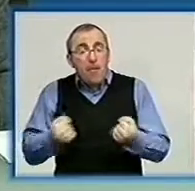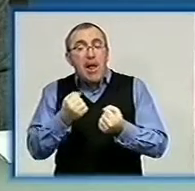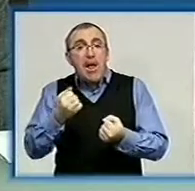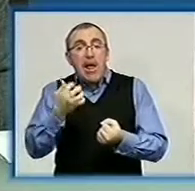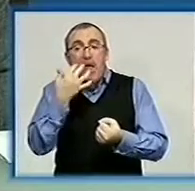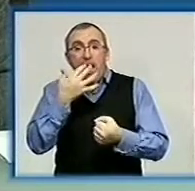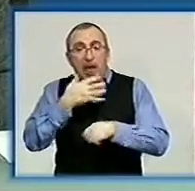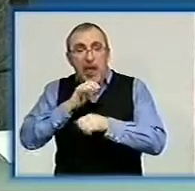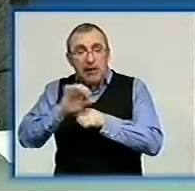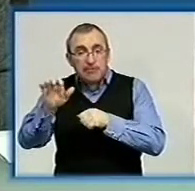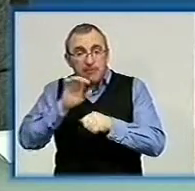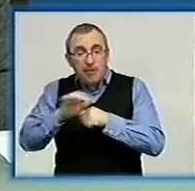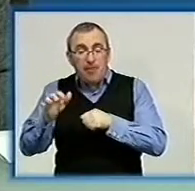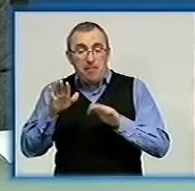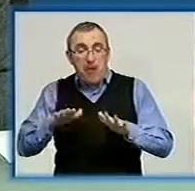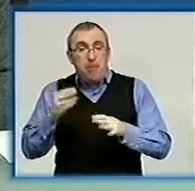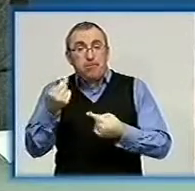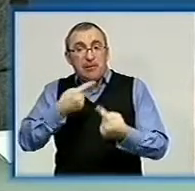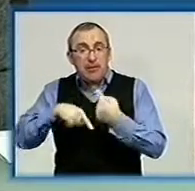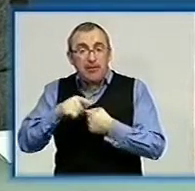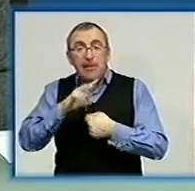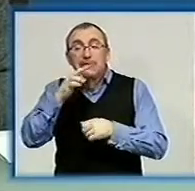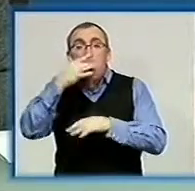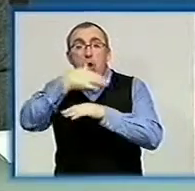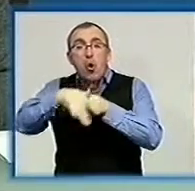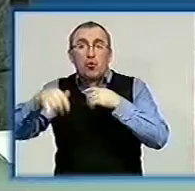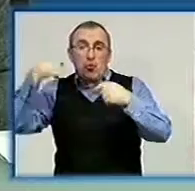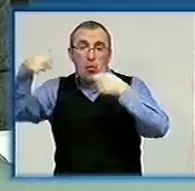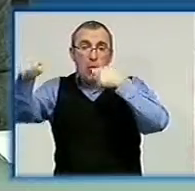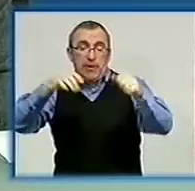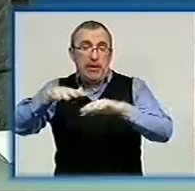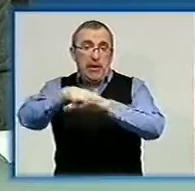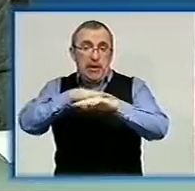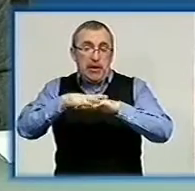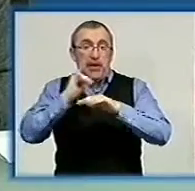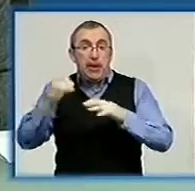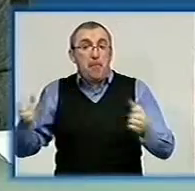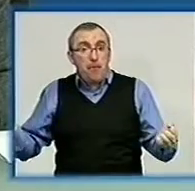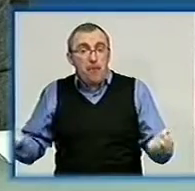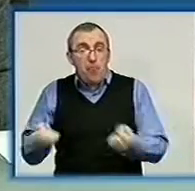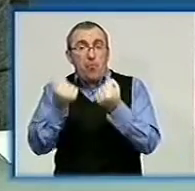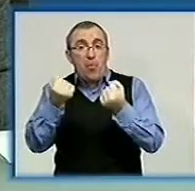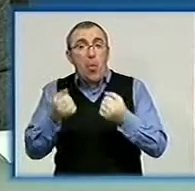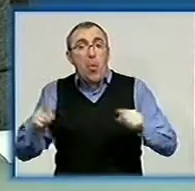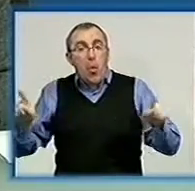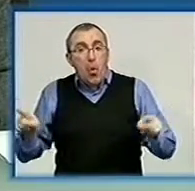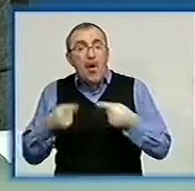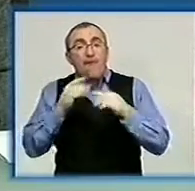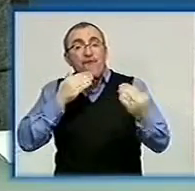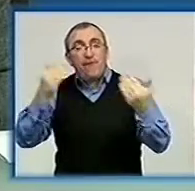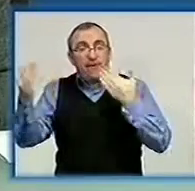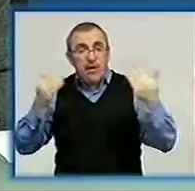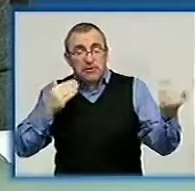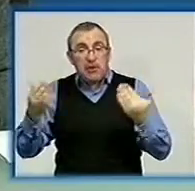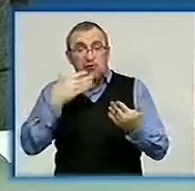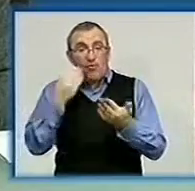який допомагає місцевим бізнесменам вийти на закордонні ринки. Також за сприяння палати були організовані виставки, на яких свою